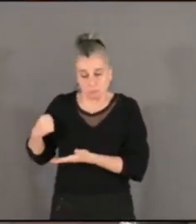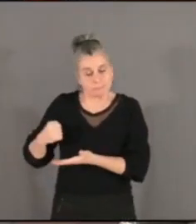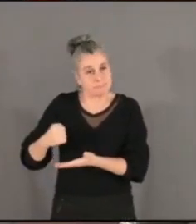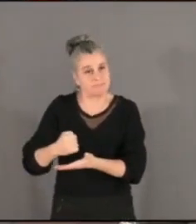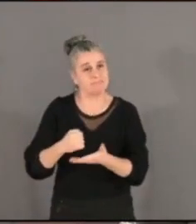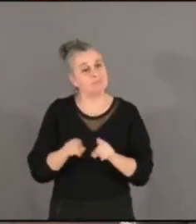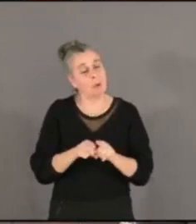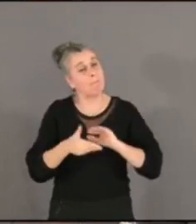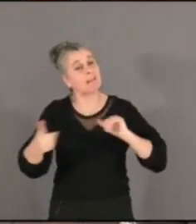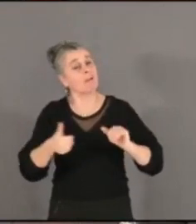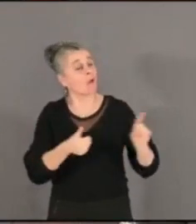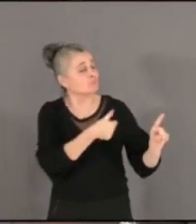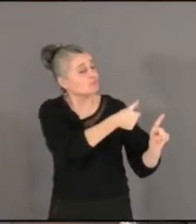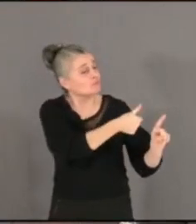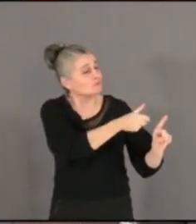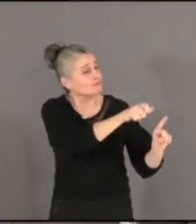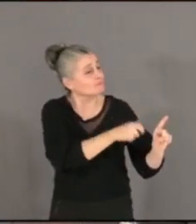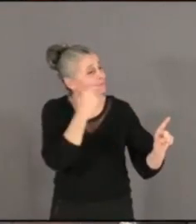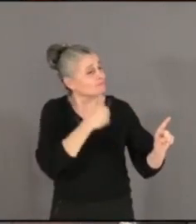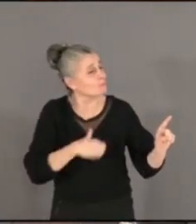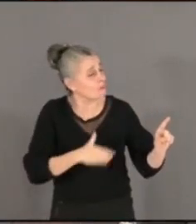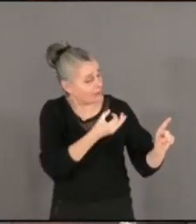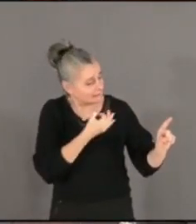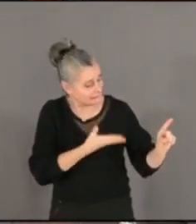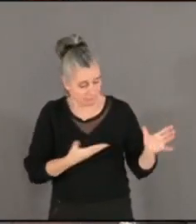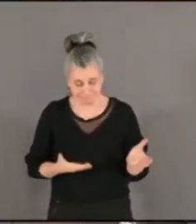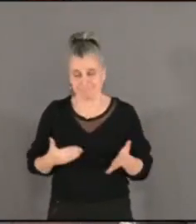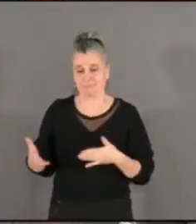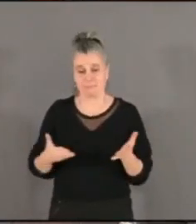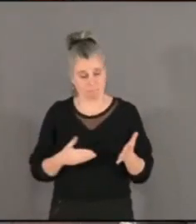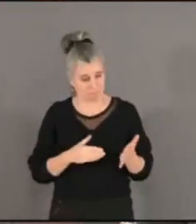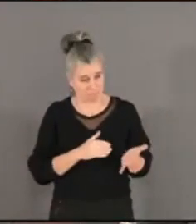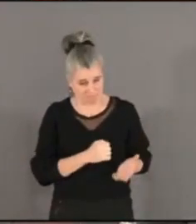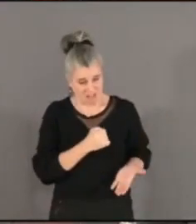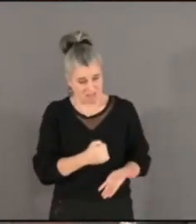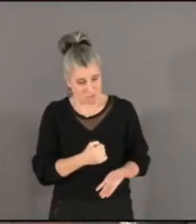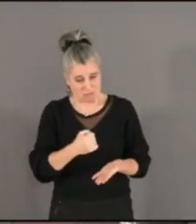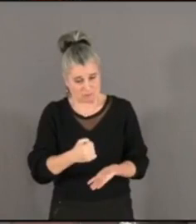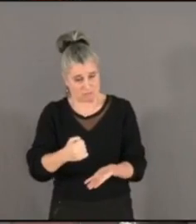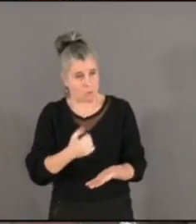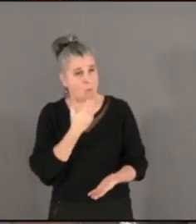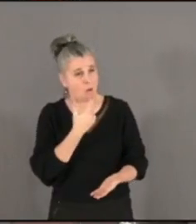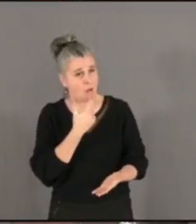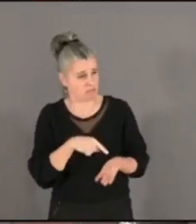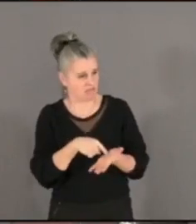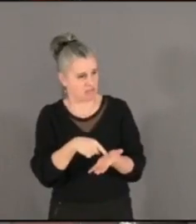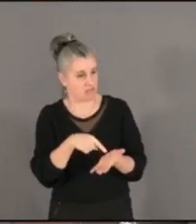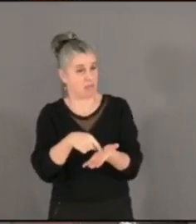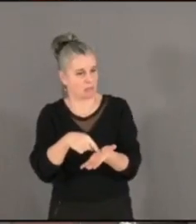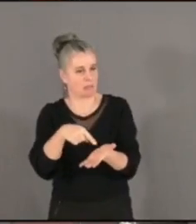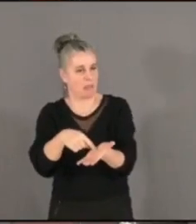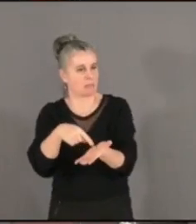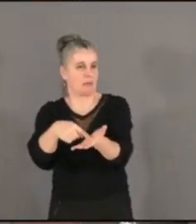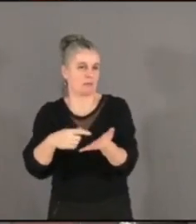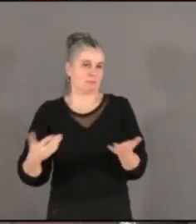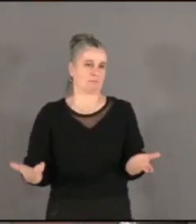devons transmettre. Et ce que vous transmettez aux générations futures, ce sont des dettes, toujours plus de dettes. Cette mauvaise anticipation